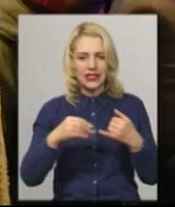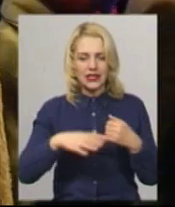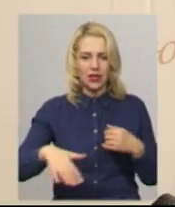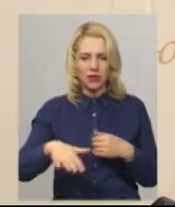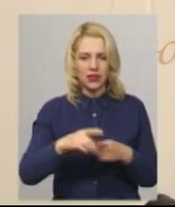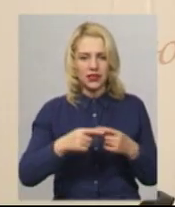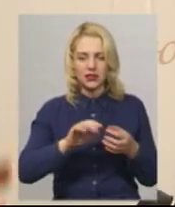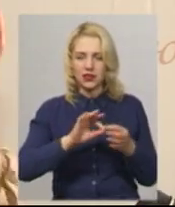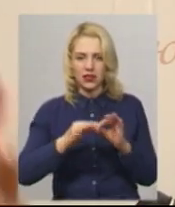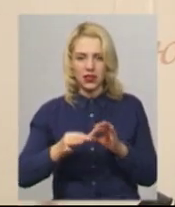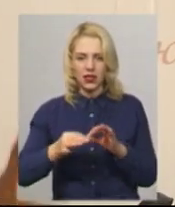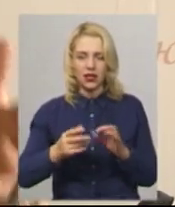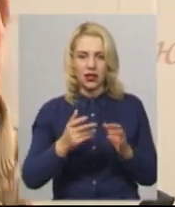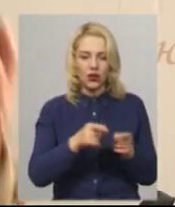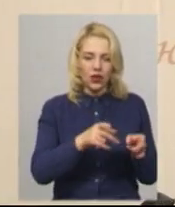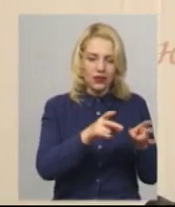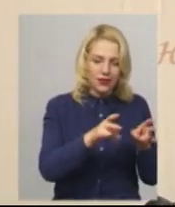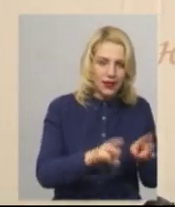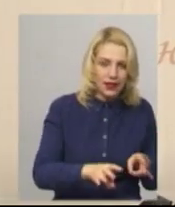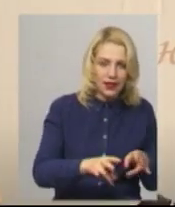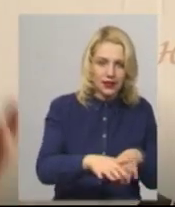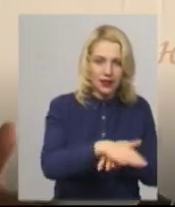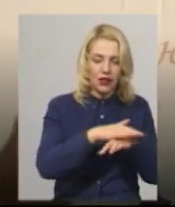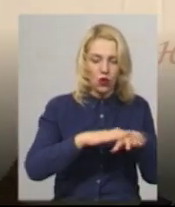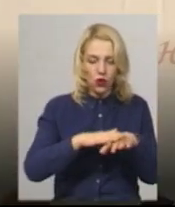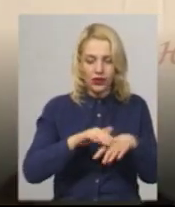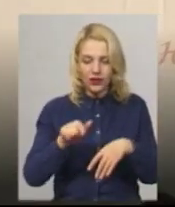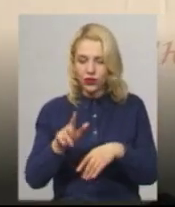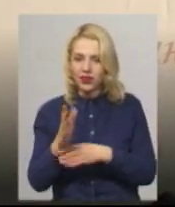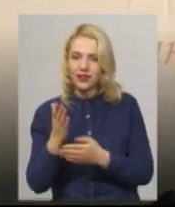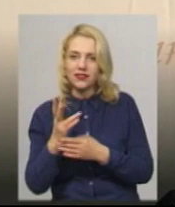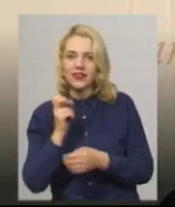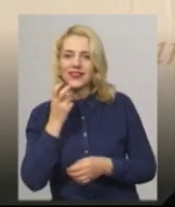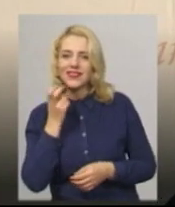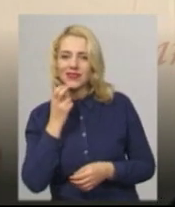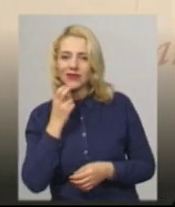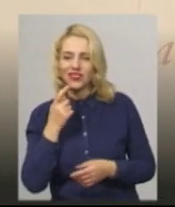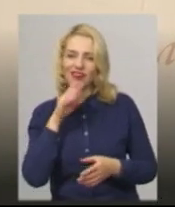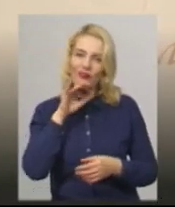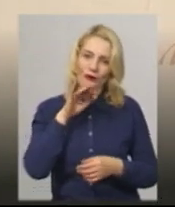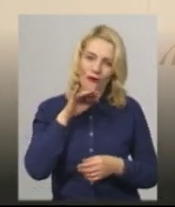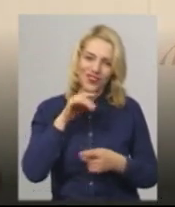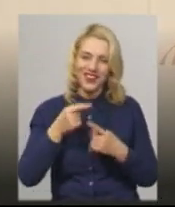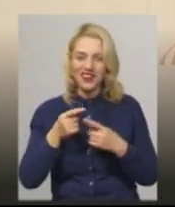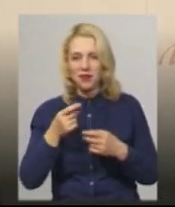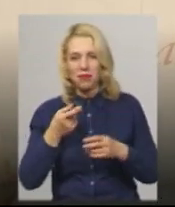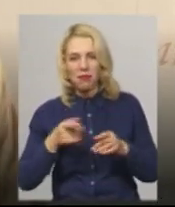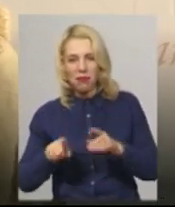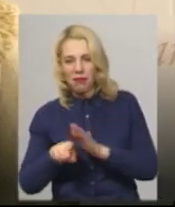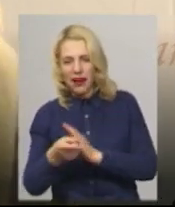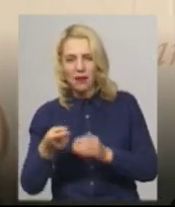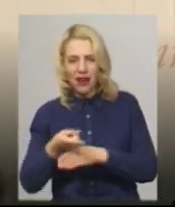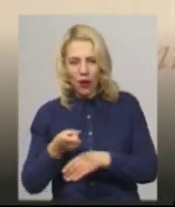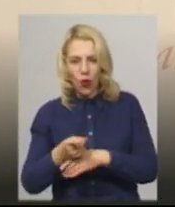драматургії. Поряд з трагедією народу йде ось такий смішник, як кажете, десь якийсь говір, десь якийсь прикол і так далі.